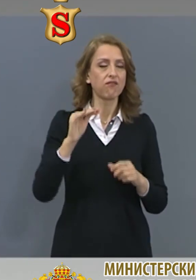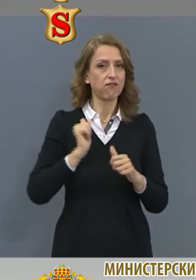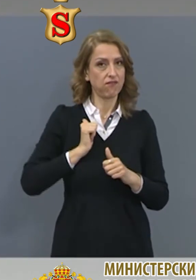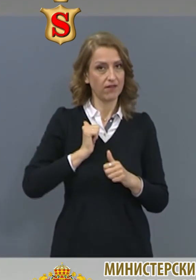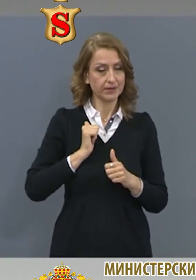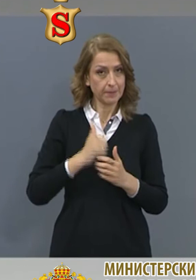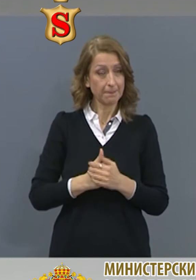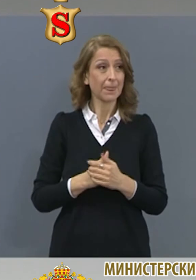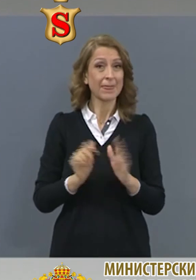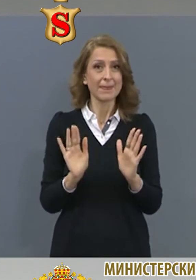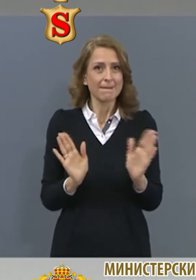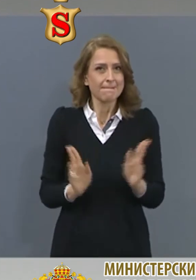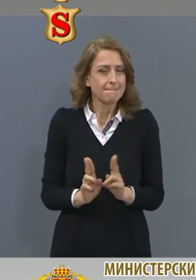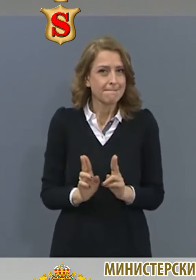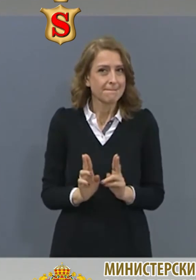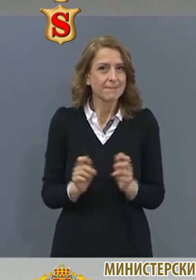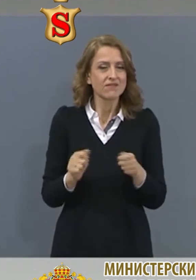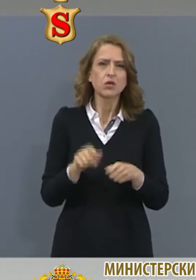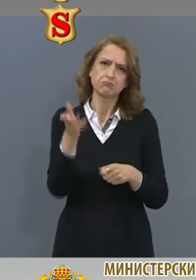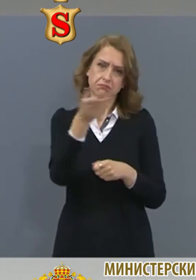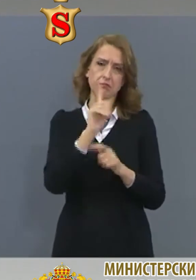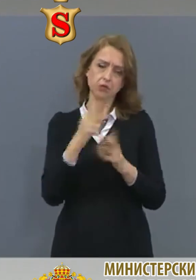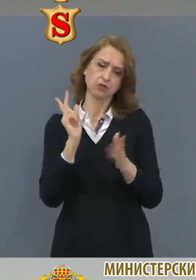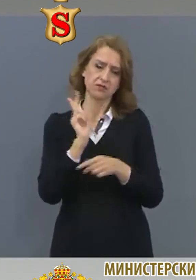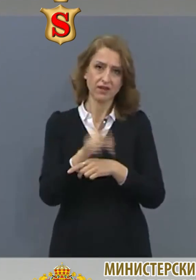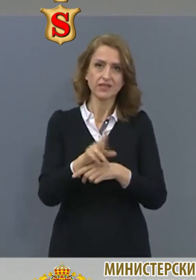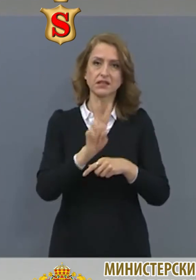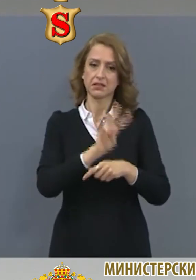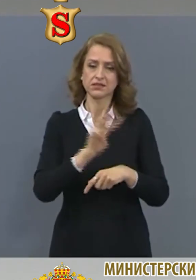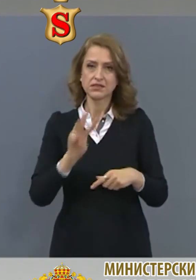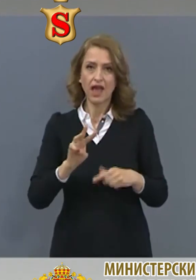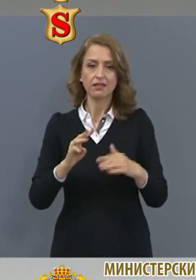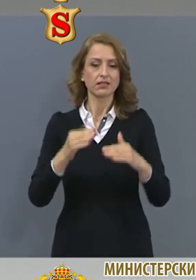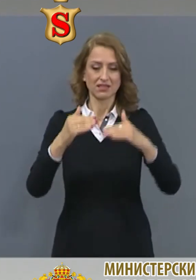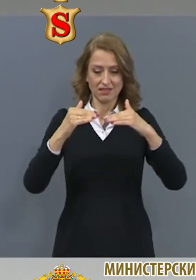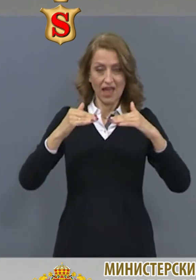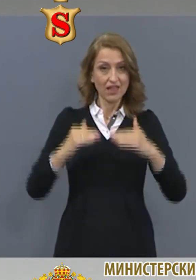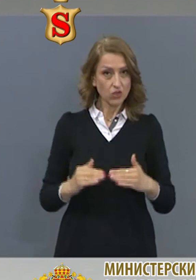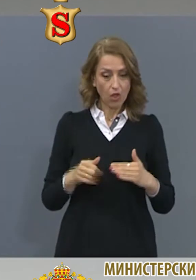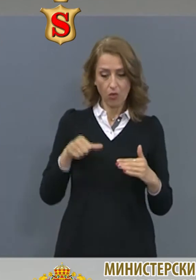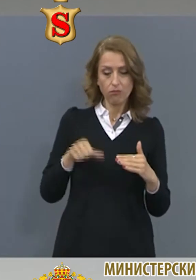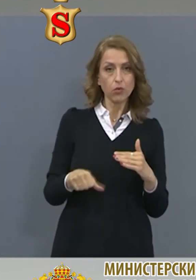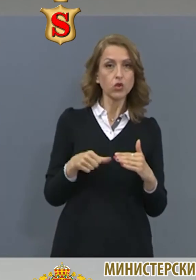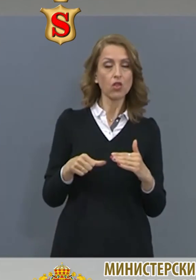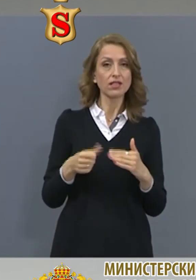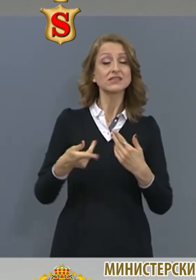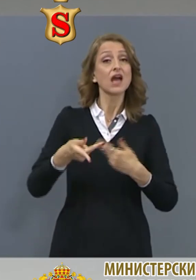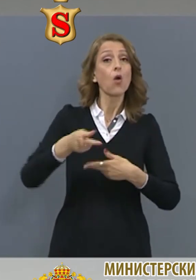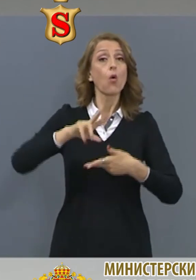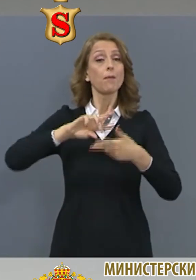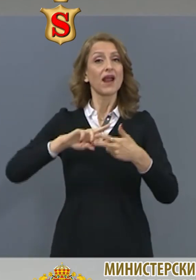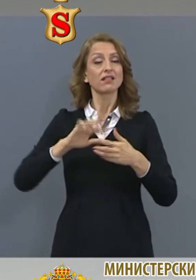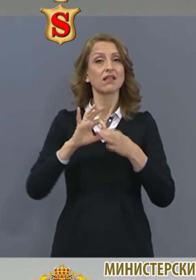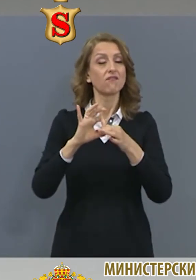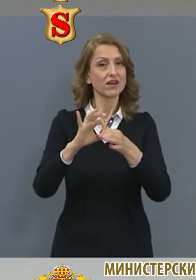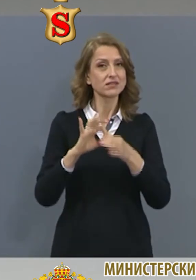Тъй като трябва да приключвам, имате възможност да разглядете сайта. Най-долу е бутона за обратна връзка. Нарочно го показвам да не